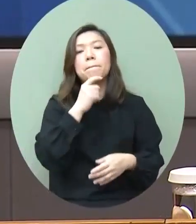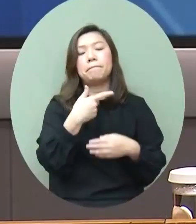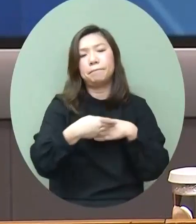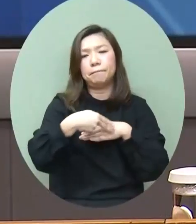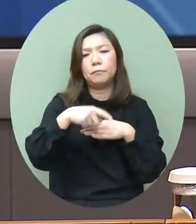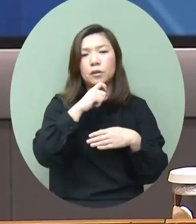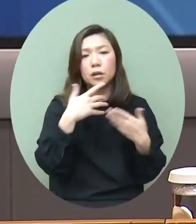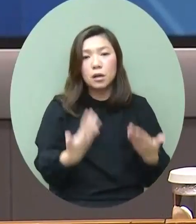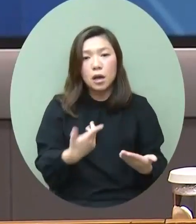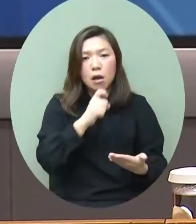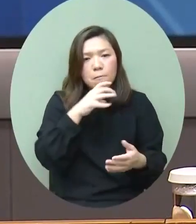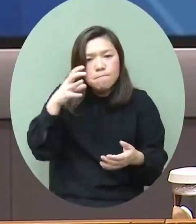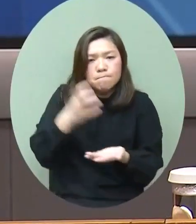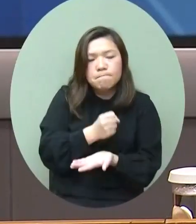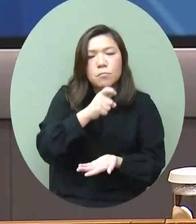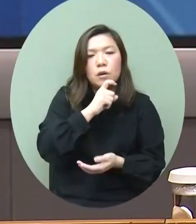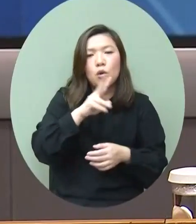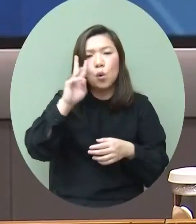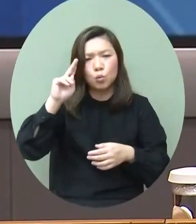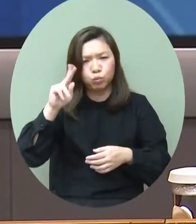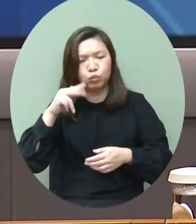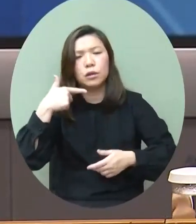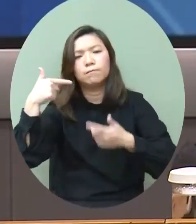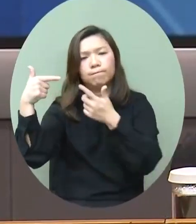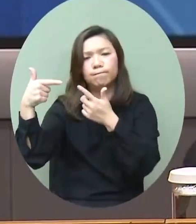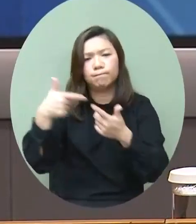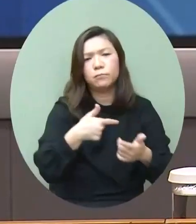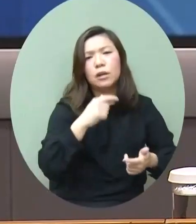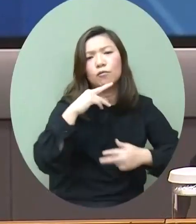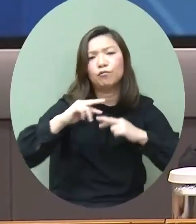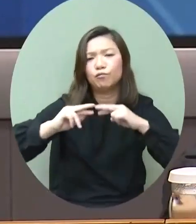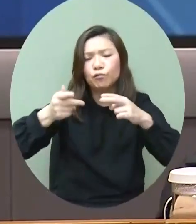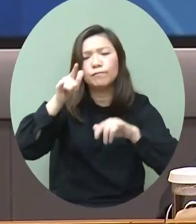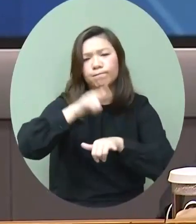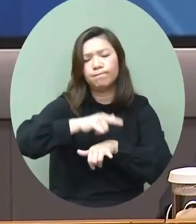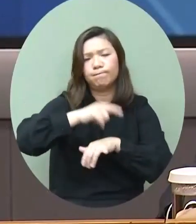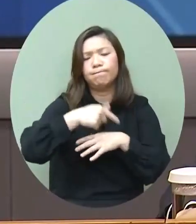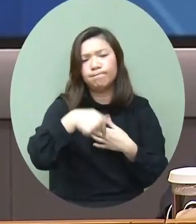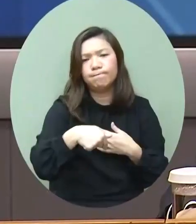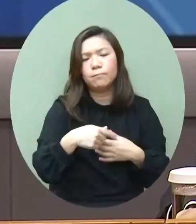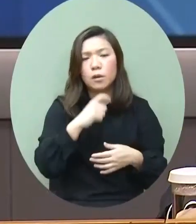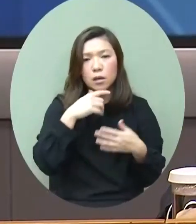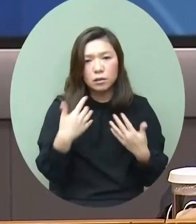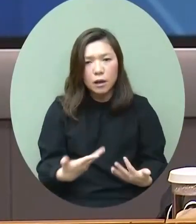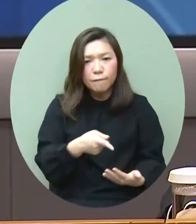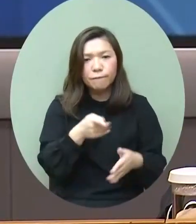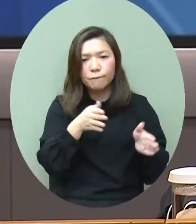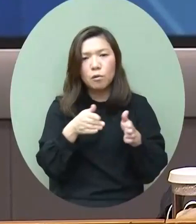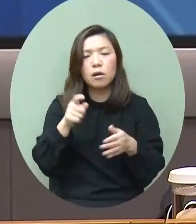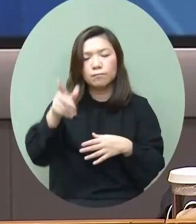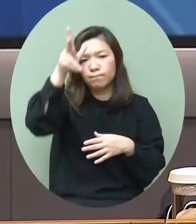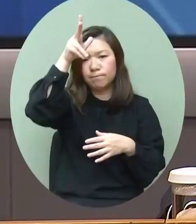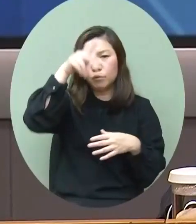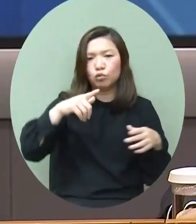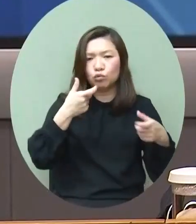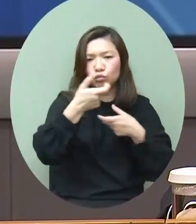把握金融科技和綠色和可持續金融發展這些新興的機遇在這一方面財政司司長在